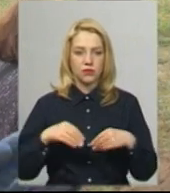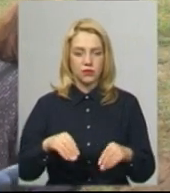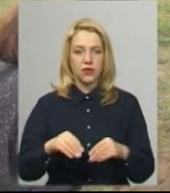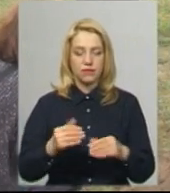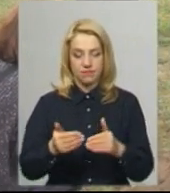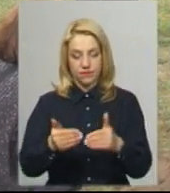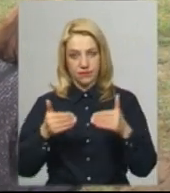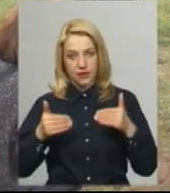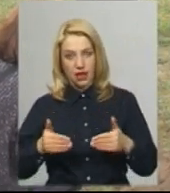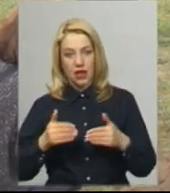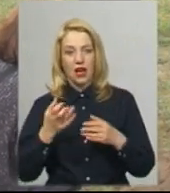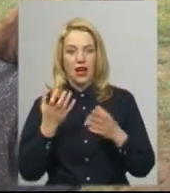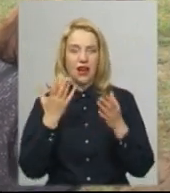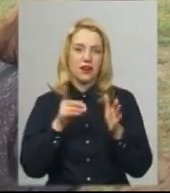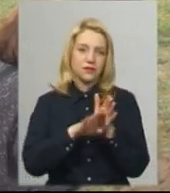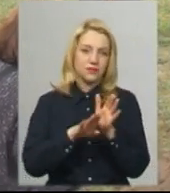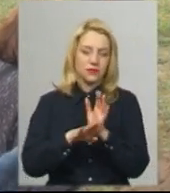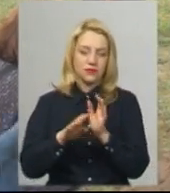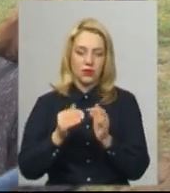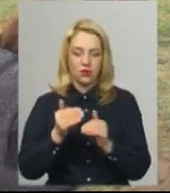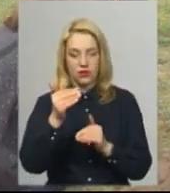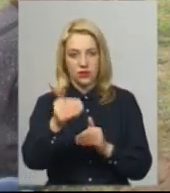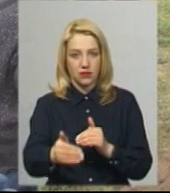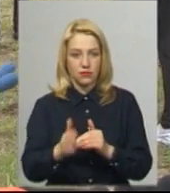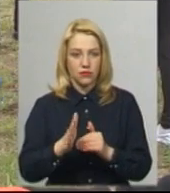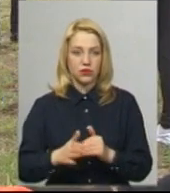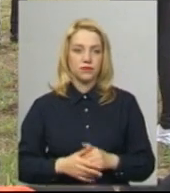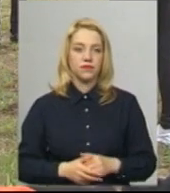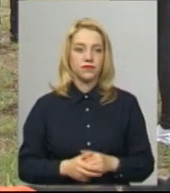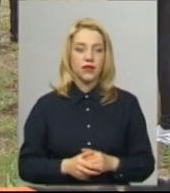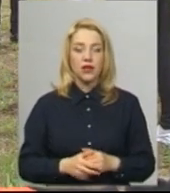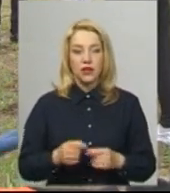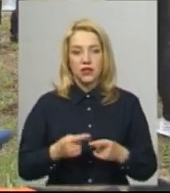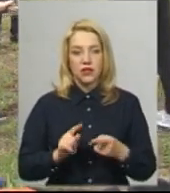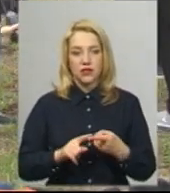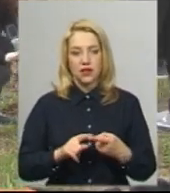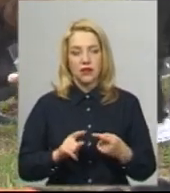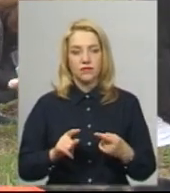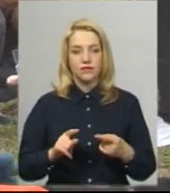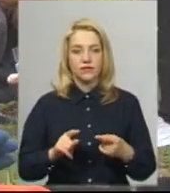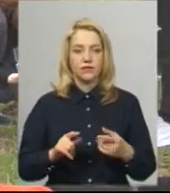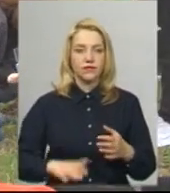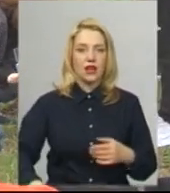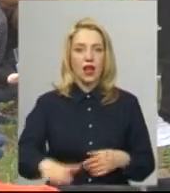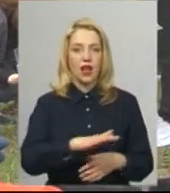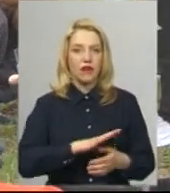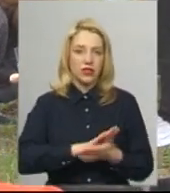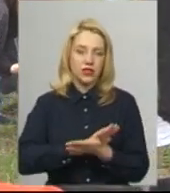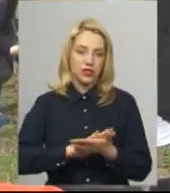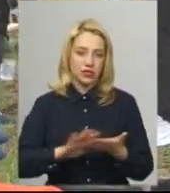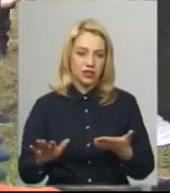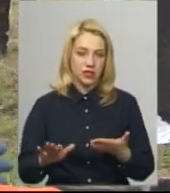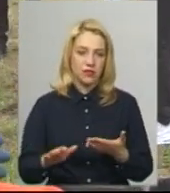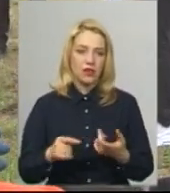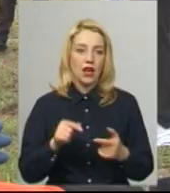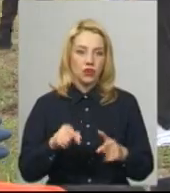план, а ще в них є прості дуби, такі лісові дикі дуби, ми їх посадимо взаді. Тут Галявина така чиста, ці дуби створять